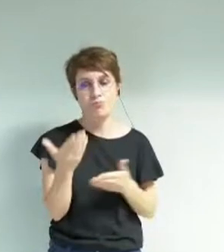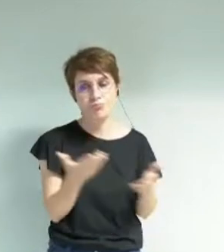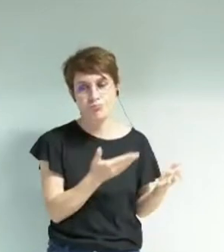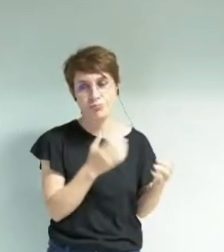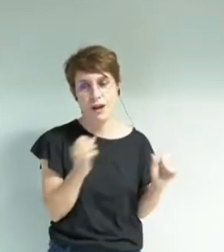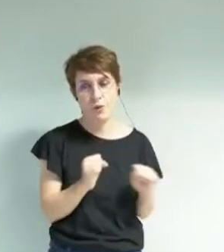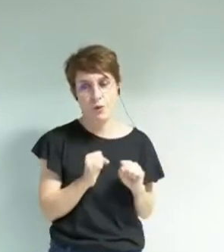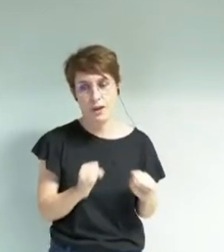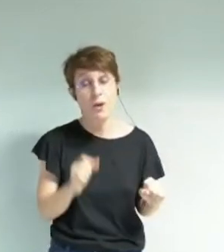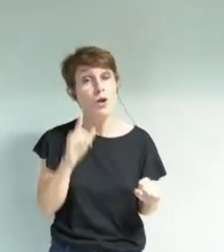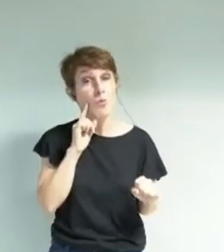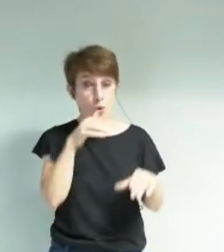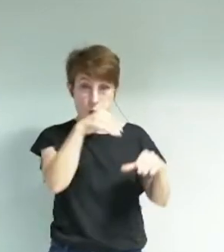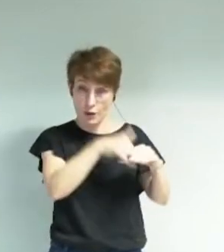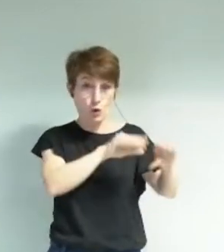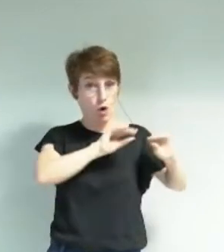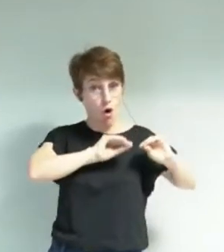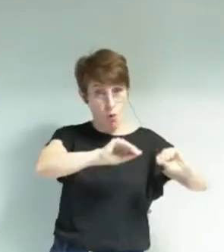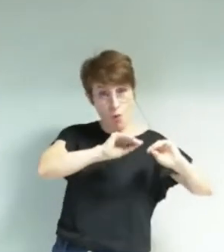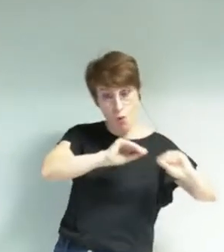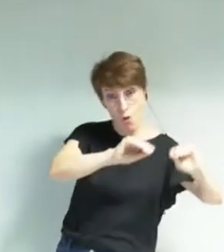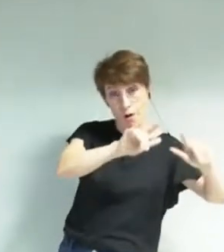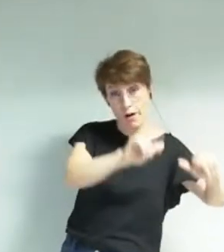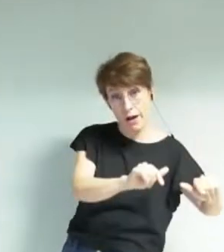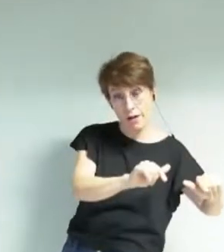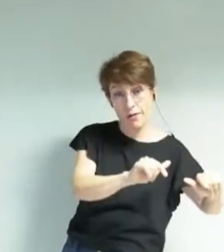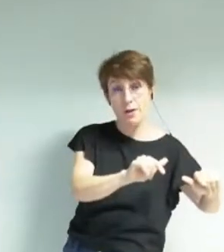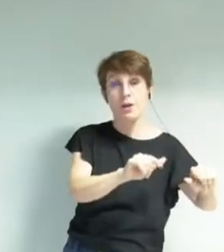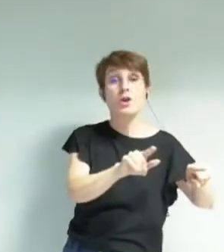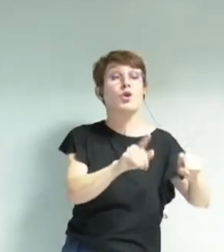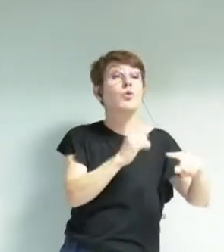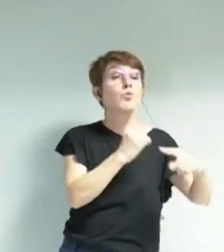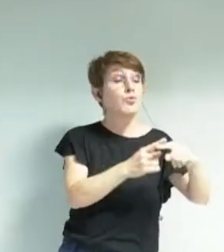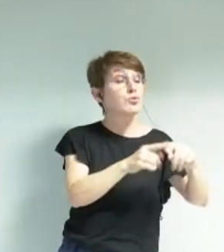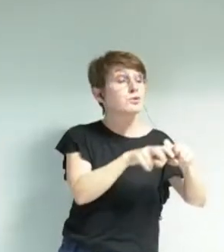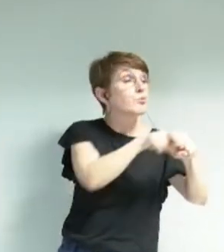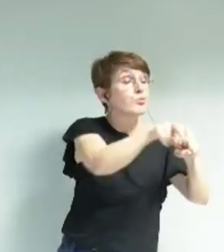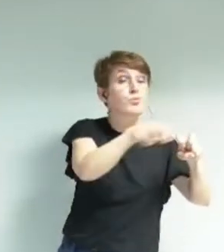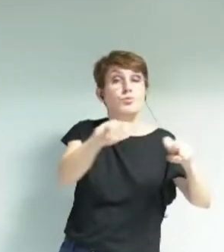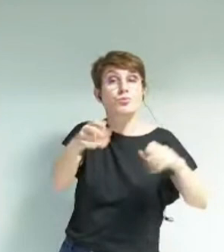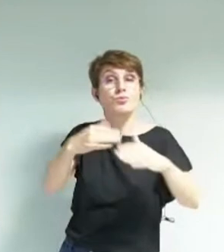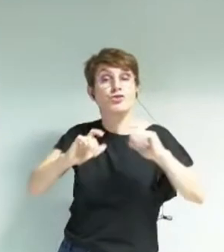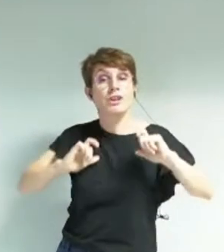qui sont dispensés à l'intérieur de cet établissement et dans l'ensemble des établissements scolaires.